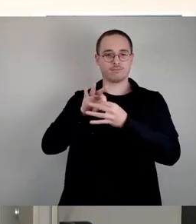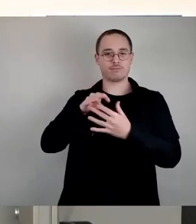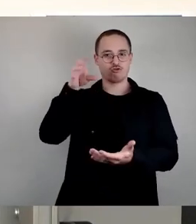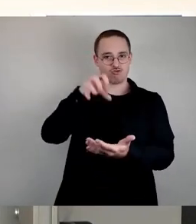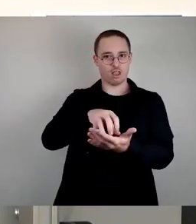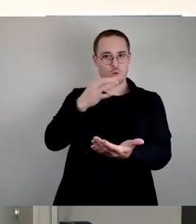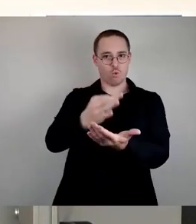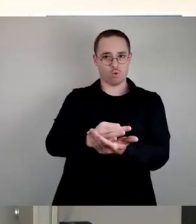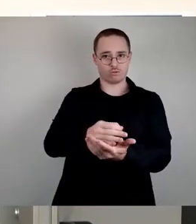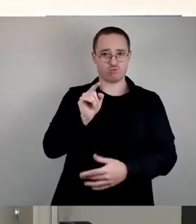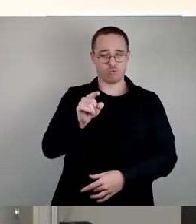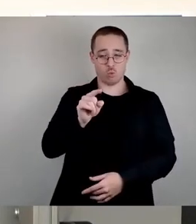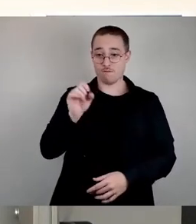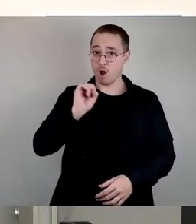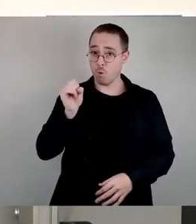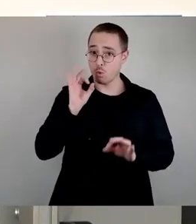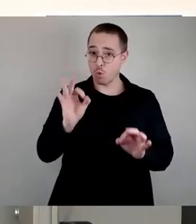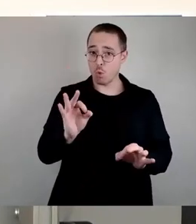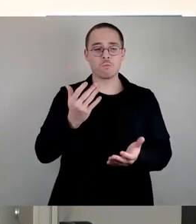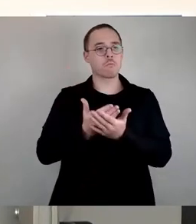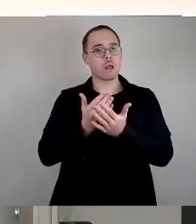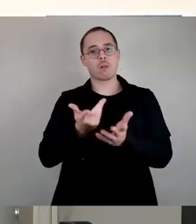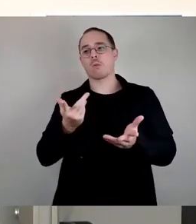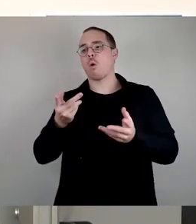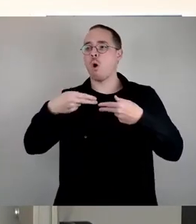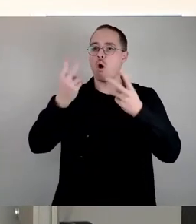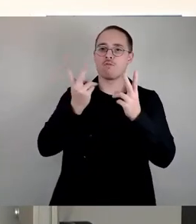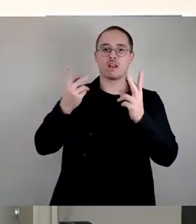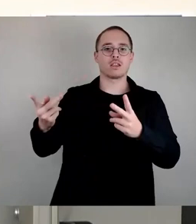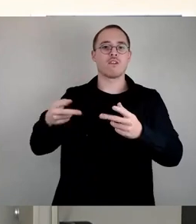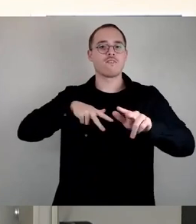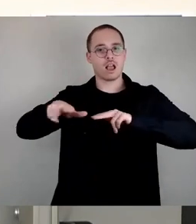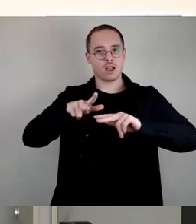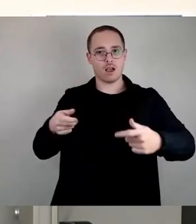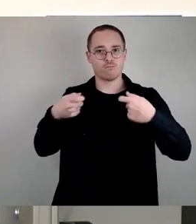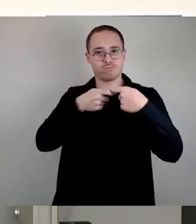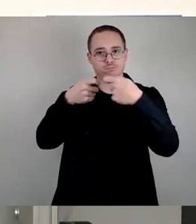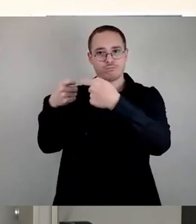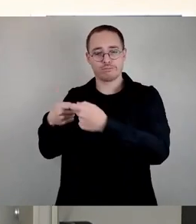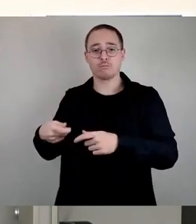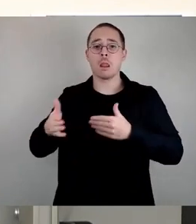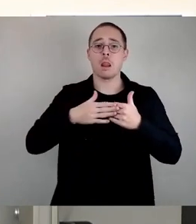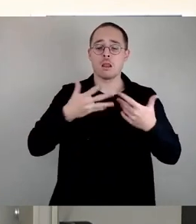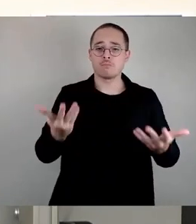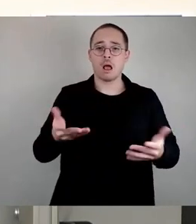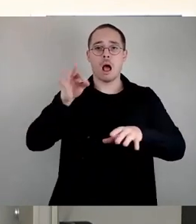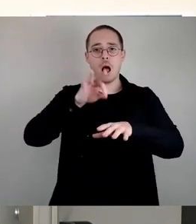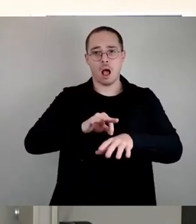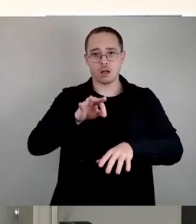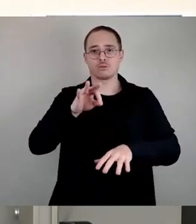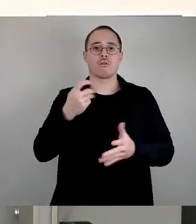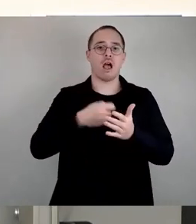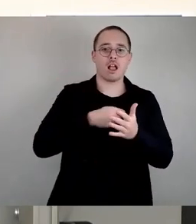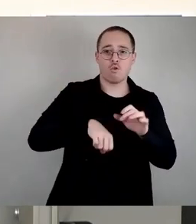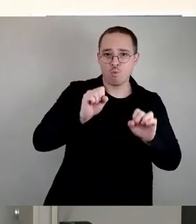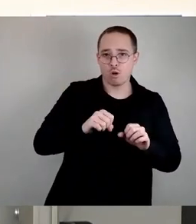weil er so gut an den öffentlichen Verkehr angeschlossen ist und weil es in der Nähe den Arzt gibt und den Einkaufsmöglichkeiten. Nein,